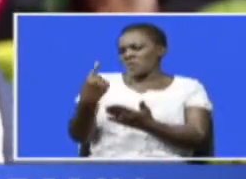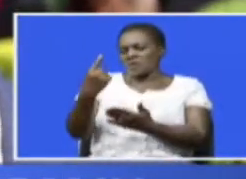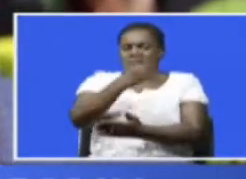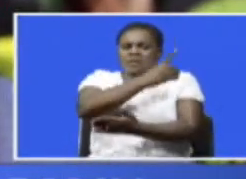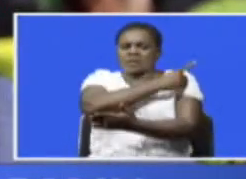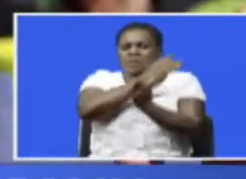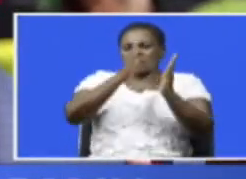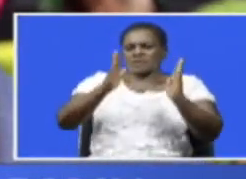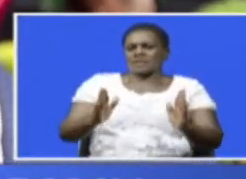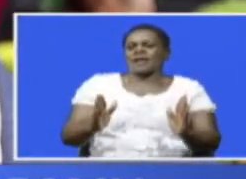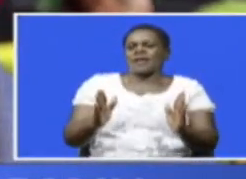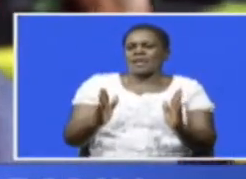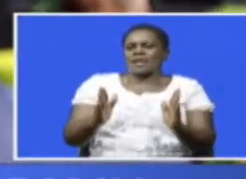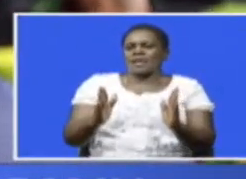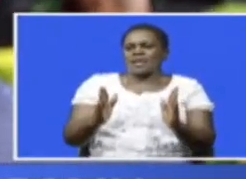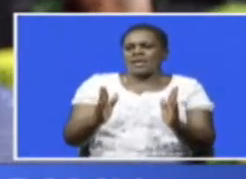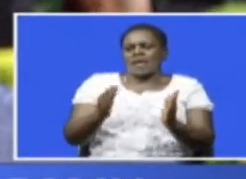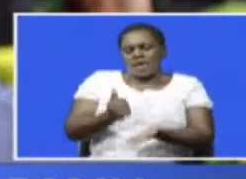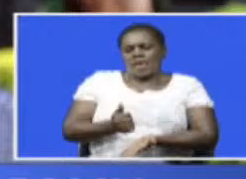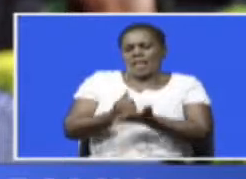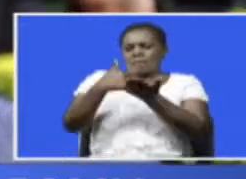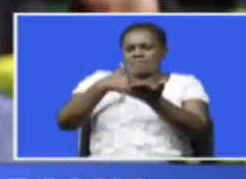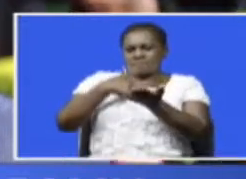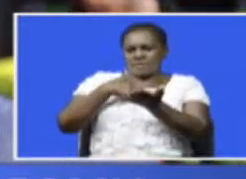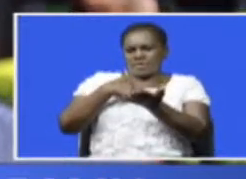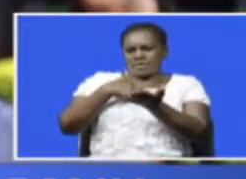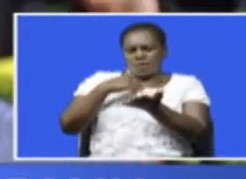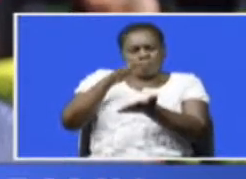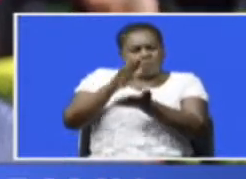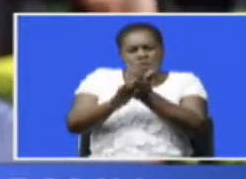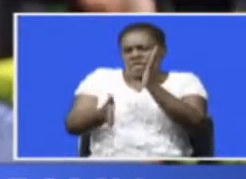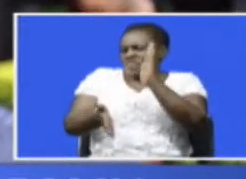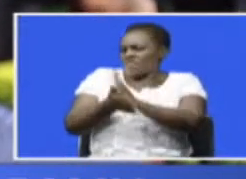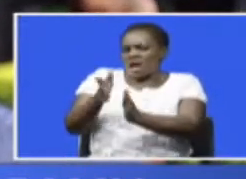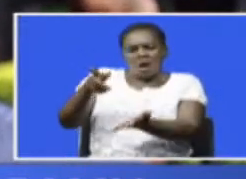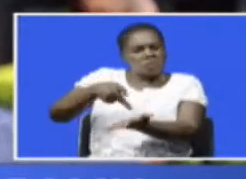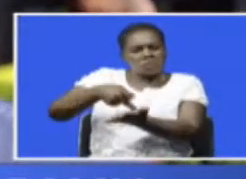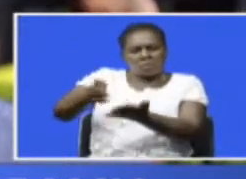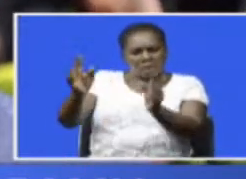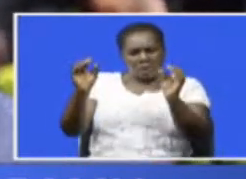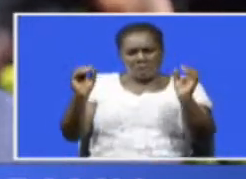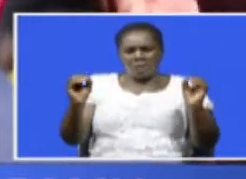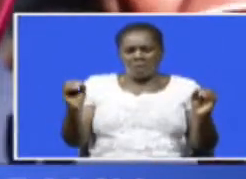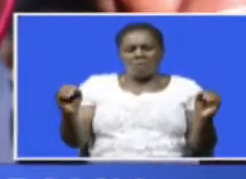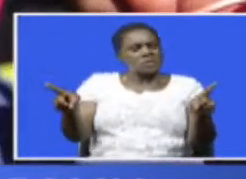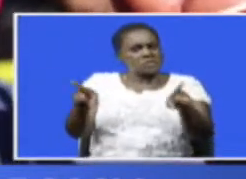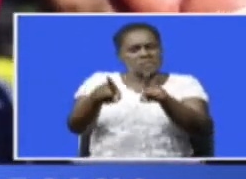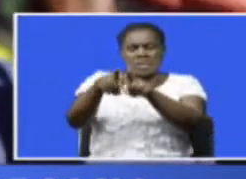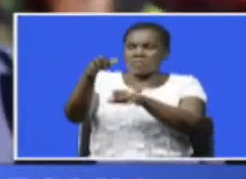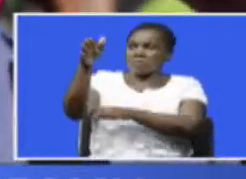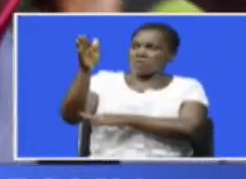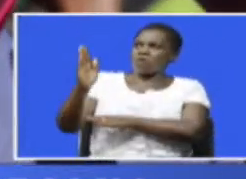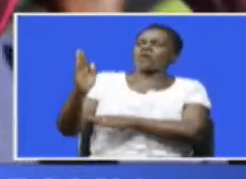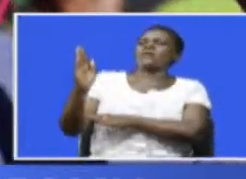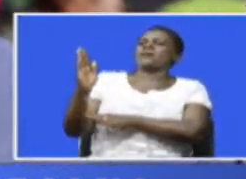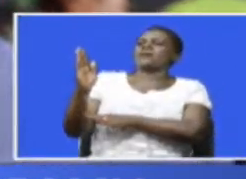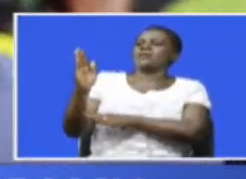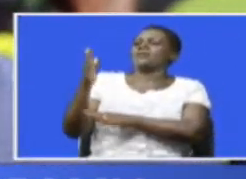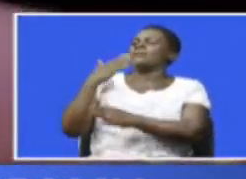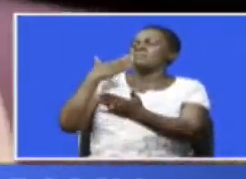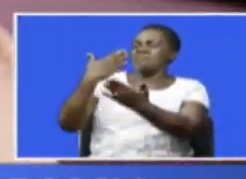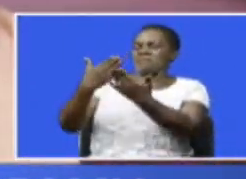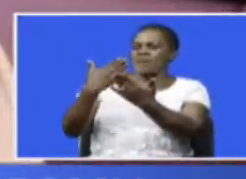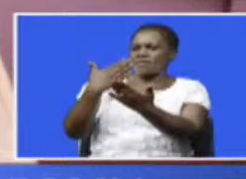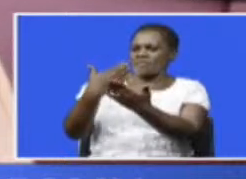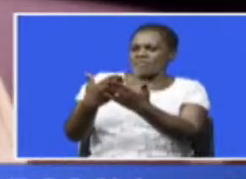nima fanyia mimi misuri pila malipo hata mungu bia nima shuguri